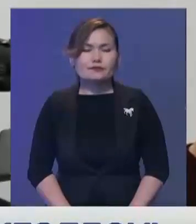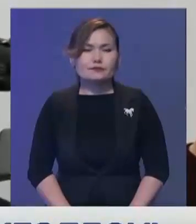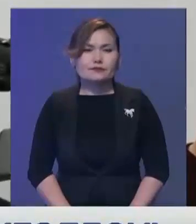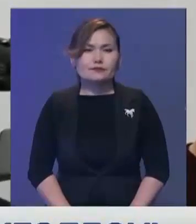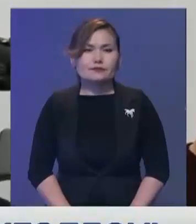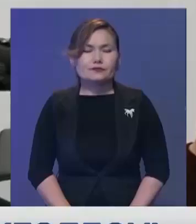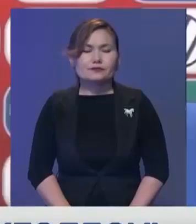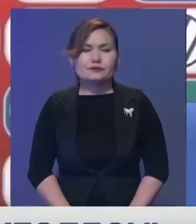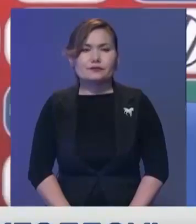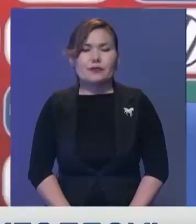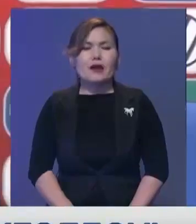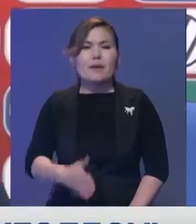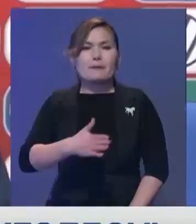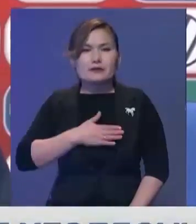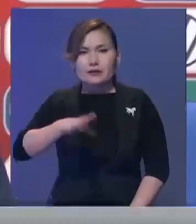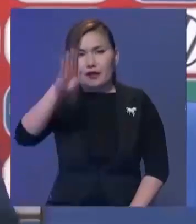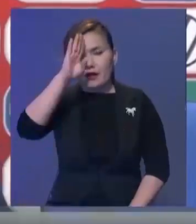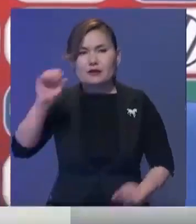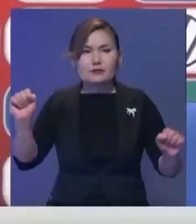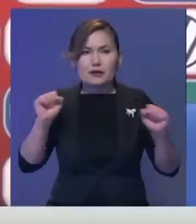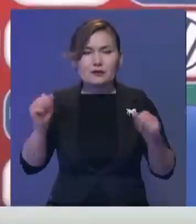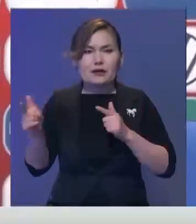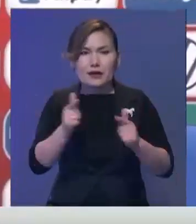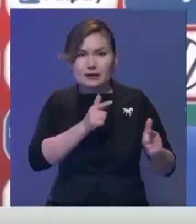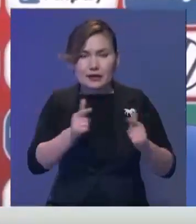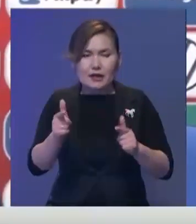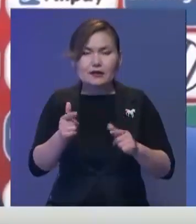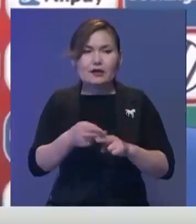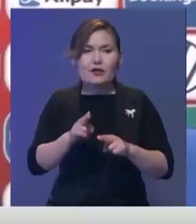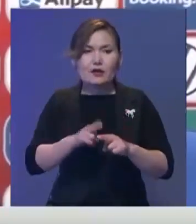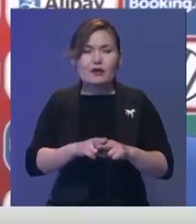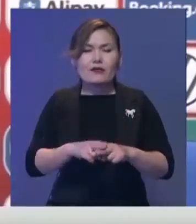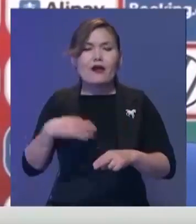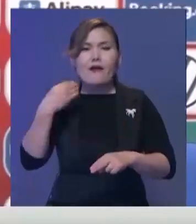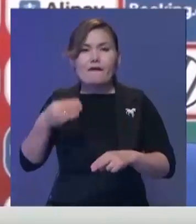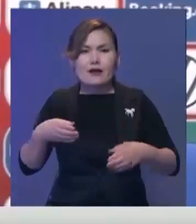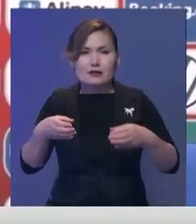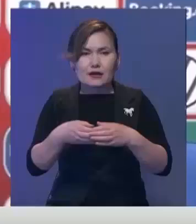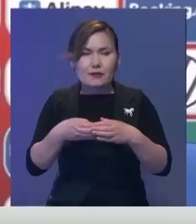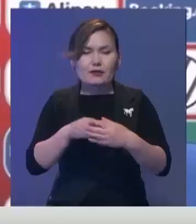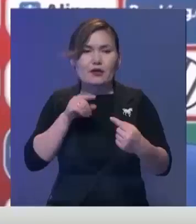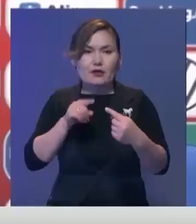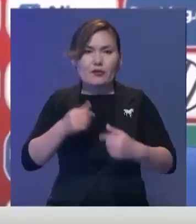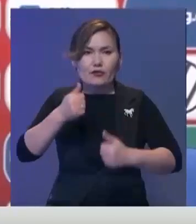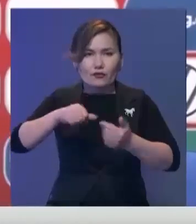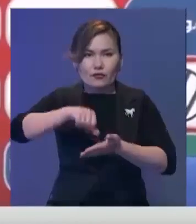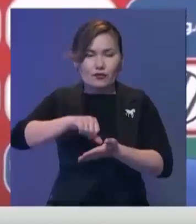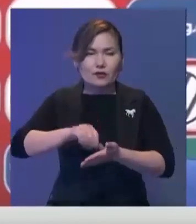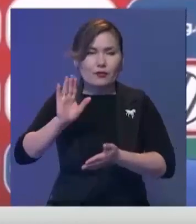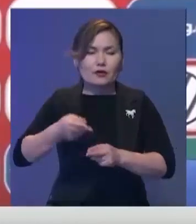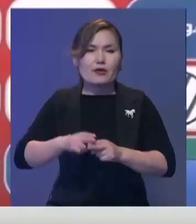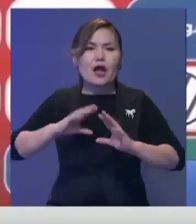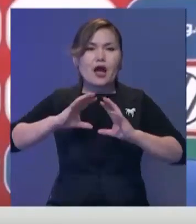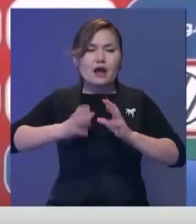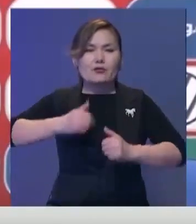Біздің жүріптеріміз дайын болып тұр. Енді мұна Францияқ рома ғамандасы еліп тұр. Әлем чемпионы. Ола мен